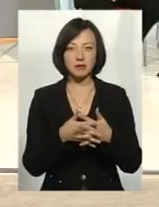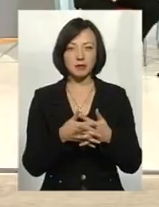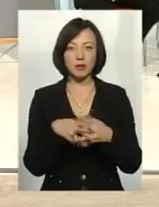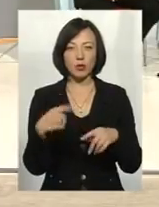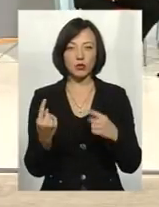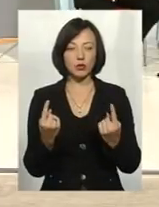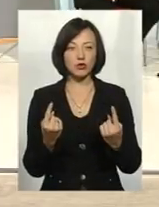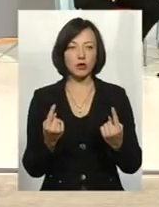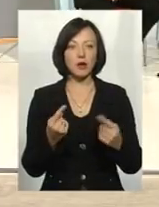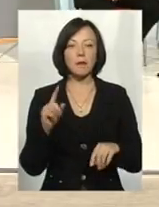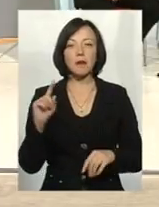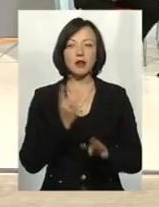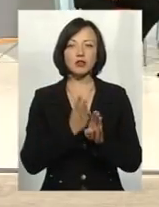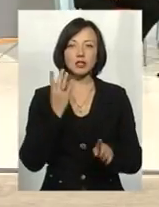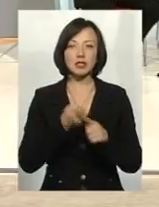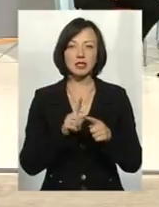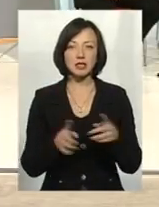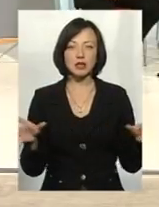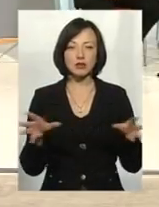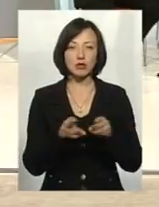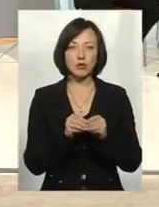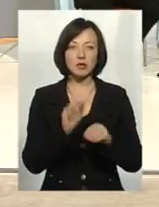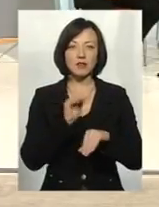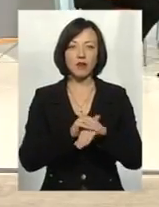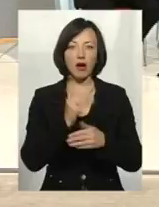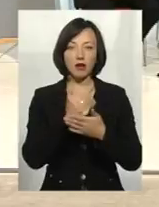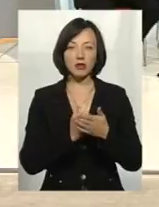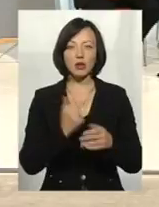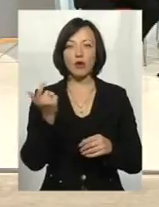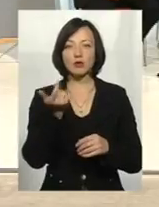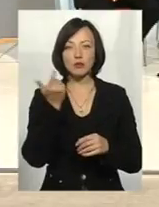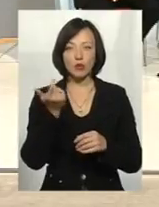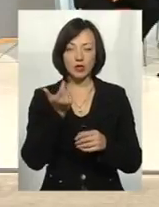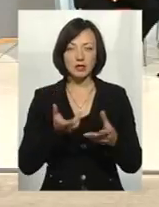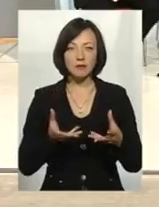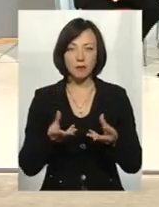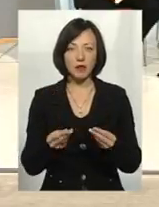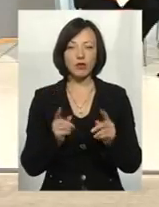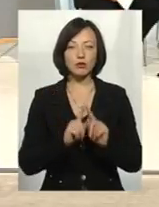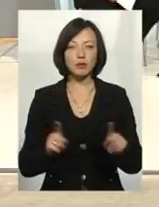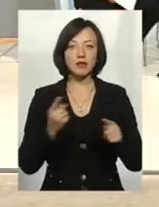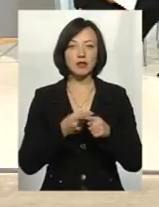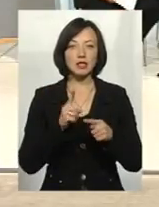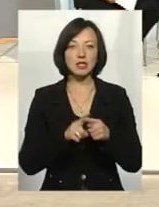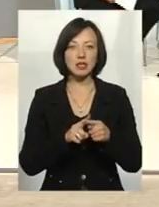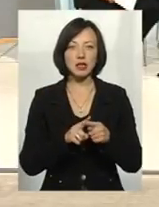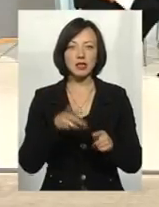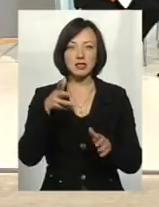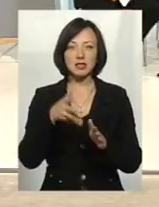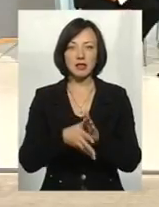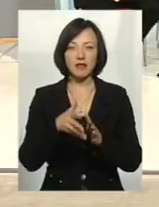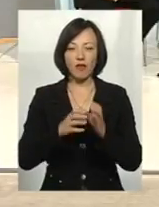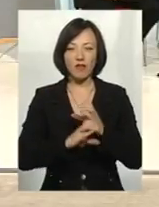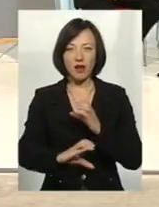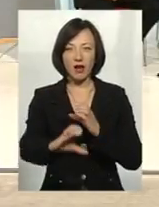іншого? Я думаю, що в першу чергу це сукупність факторів. Це і господарський вплив, особливо це зливові каналізації,